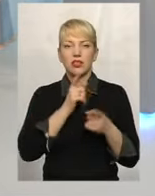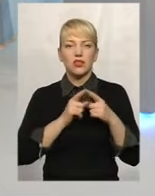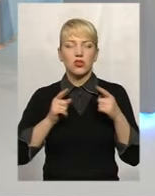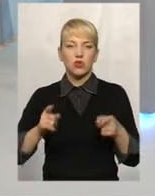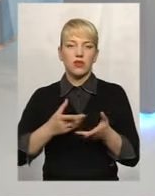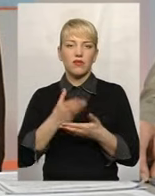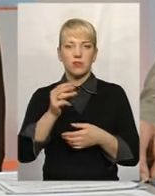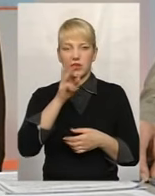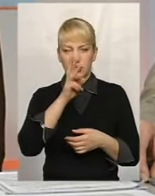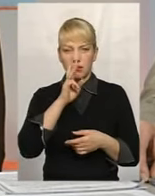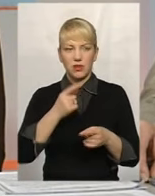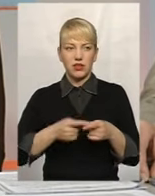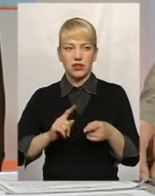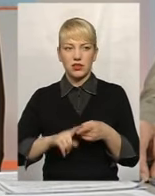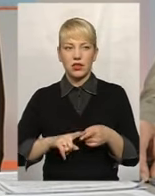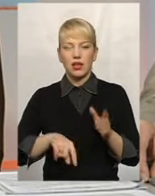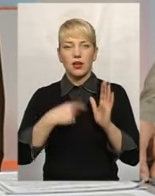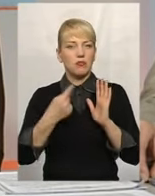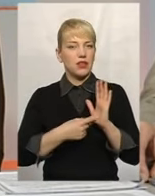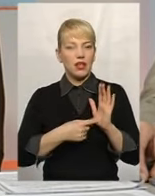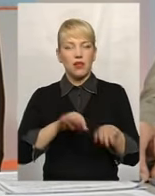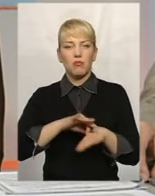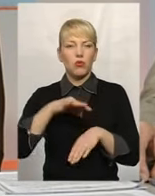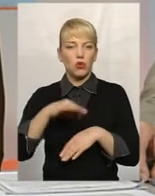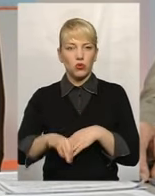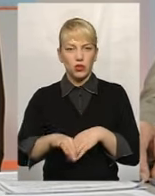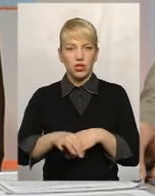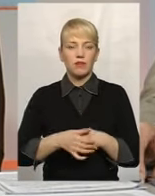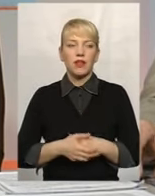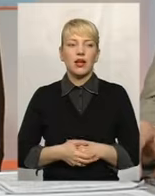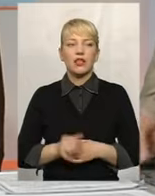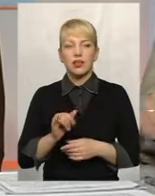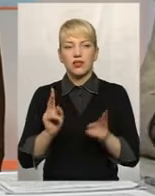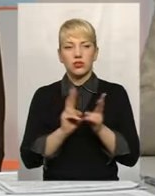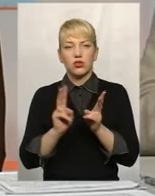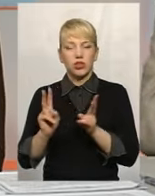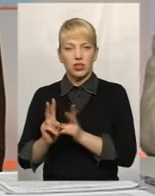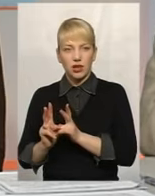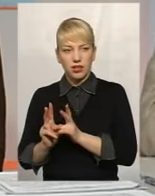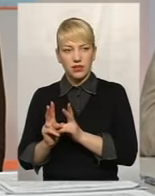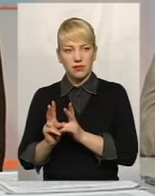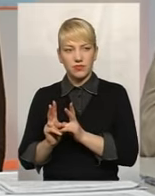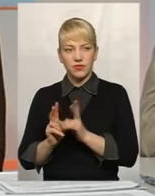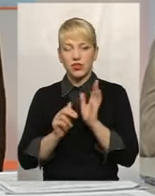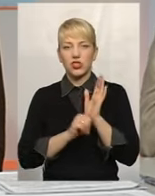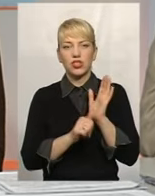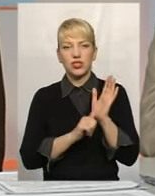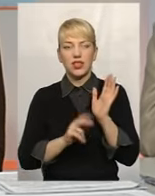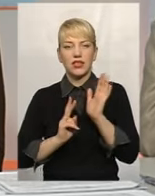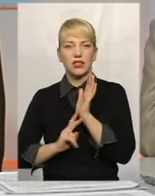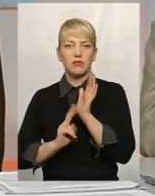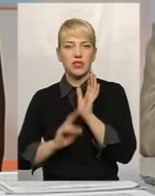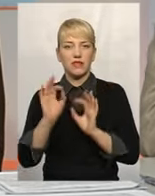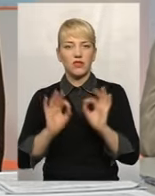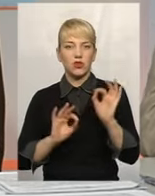заробітної плати, це питання болючі, і зустрічається 60-70%